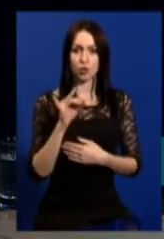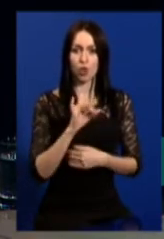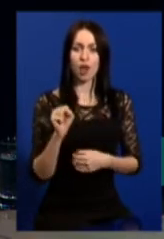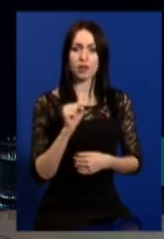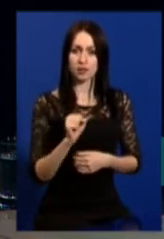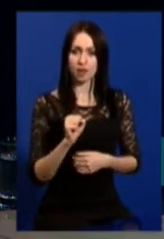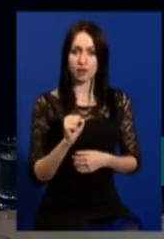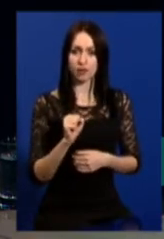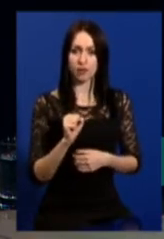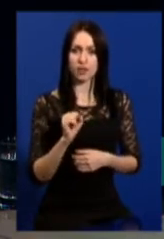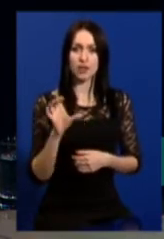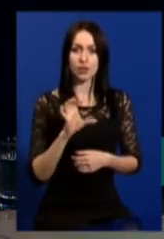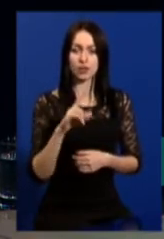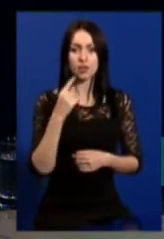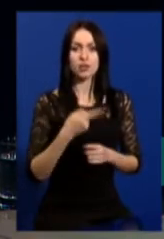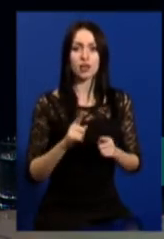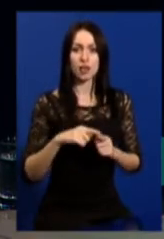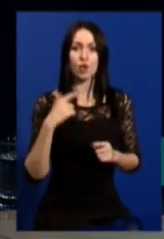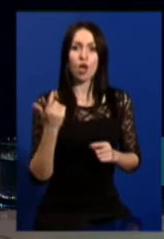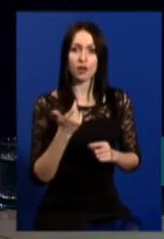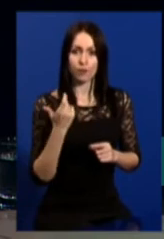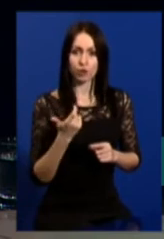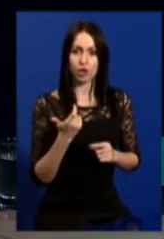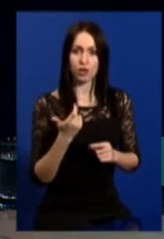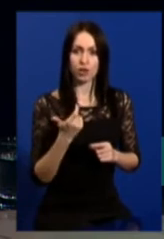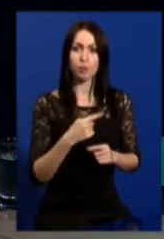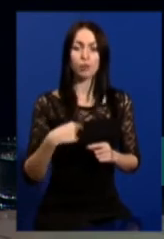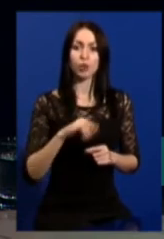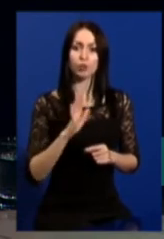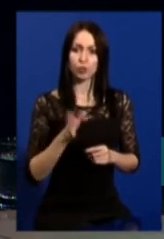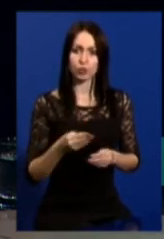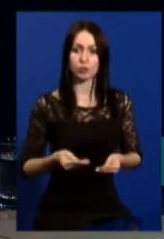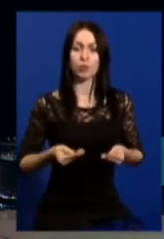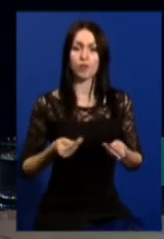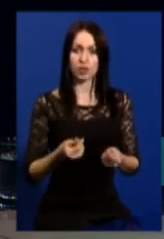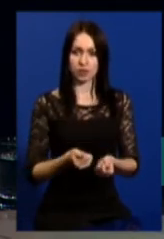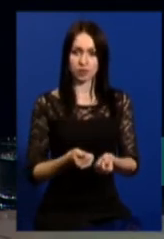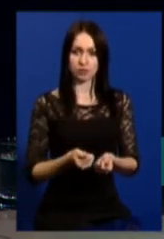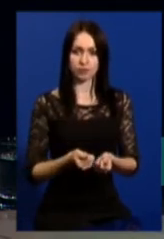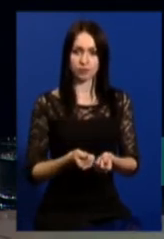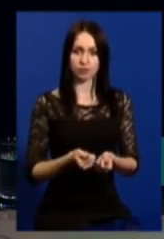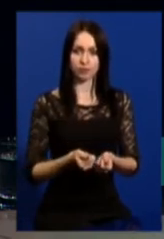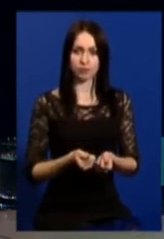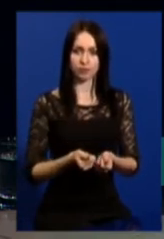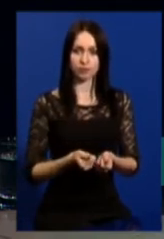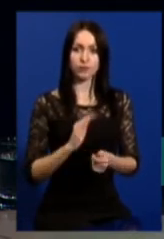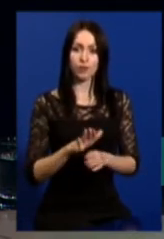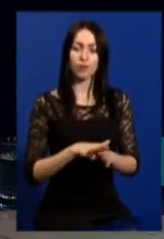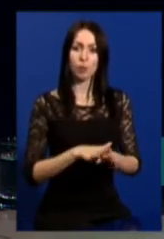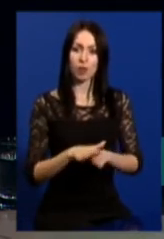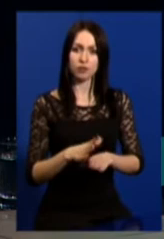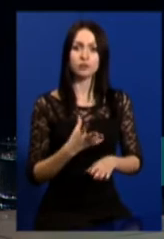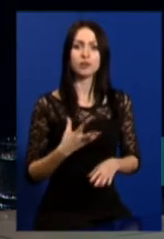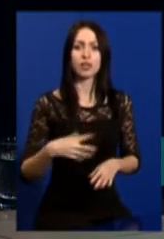Олександрівні Світлічні сказати це харків'янам. Ми будемо сприяти у виконанні